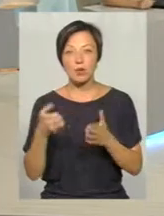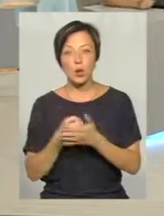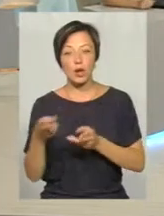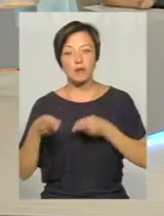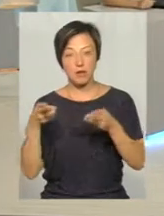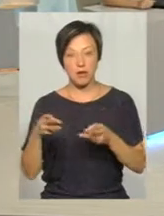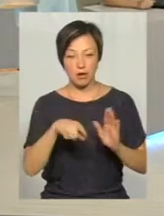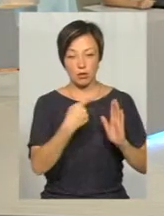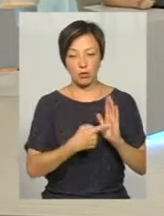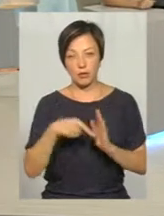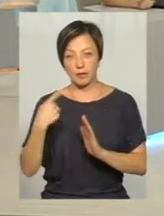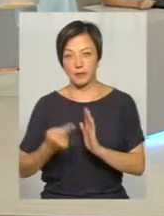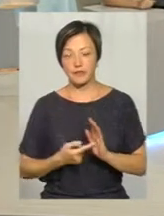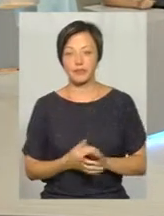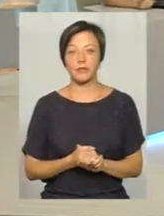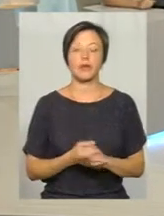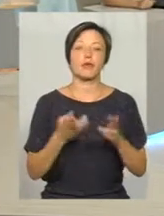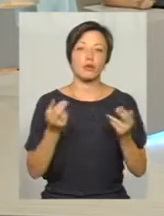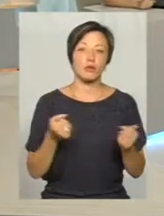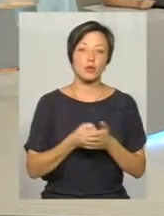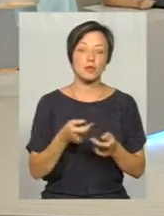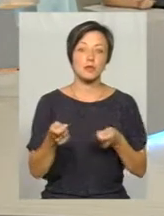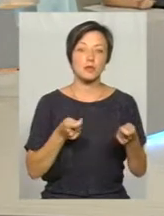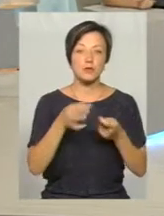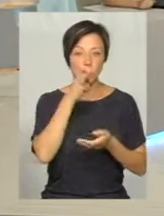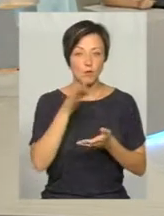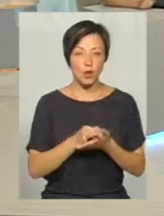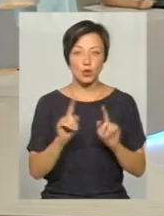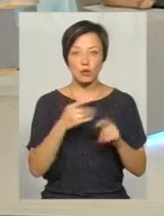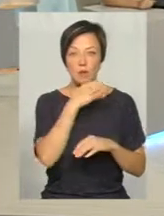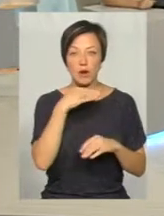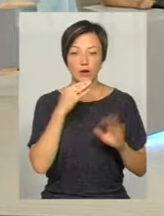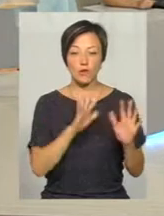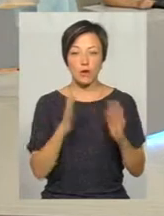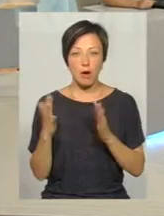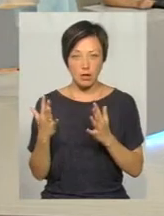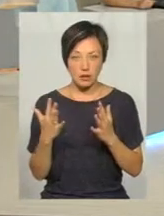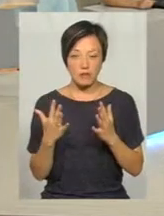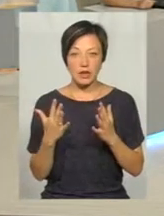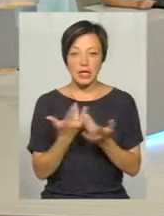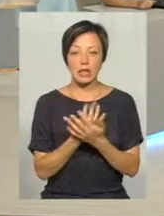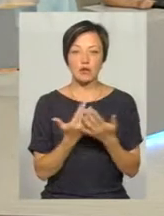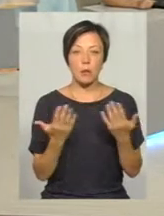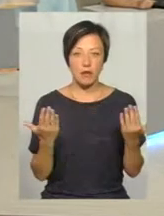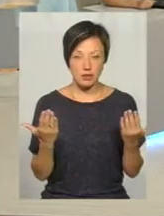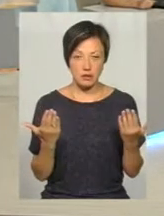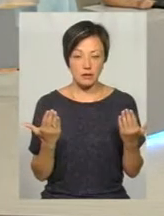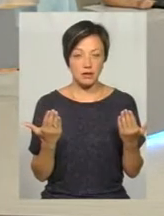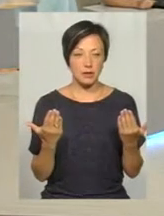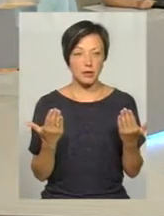кримінальної? Так, до адміністративної відповідальності дуже багато випадків, різноманітних,